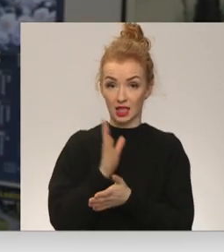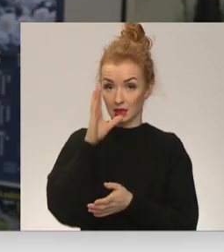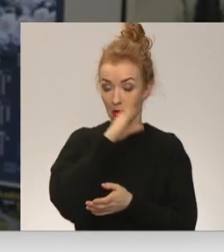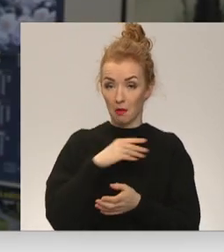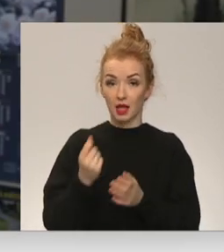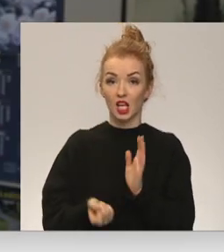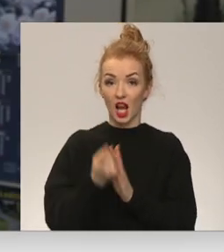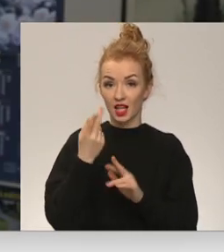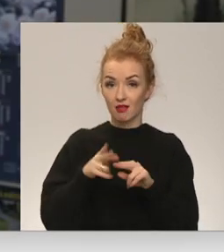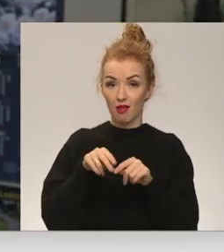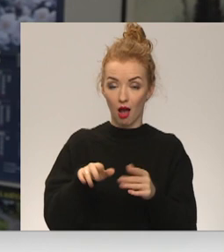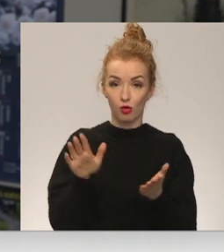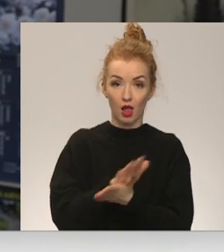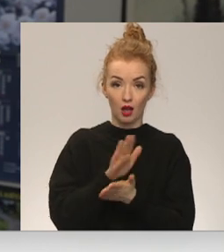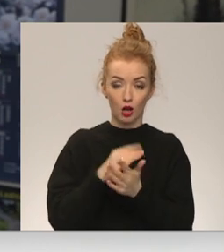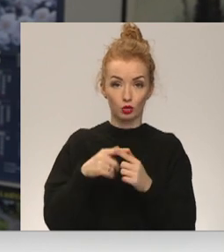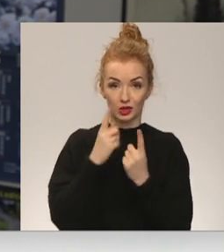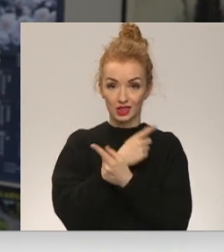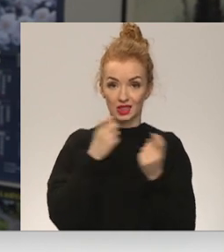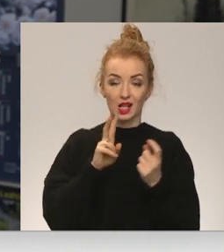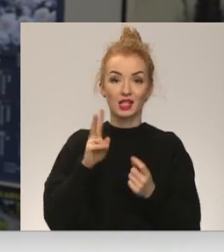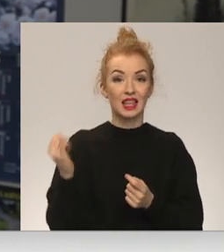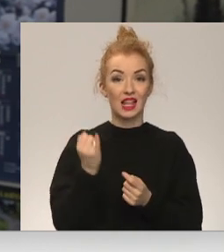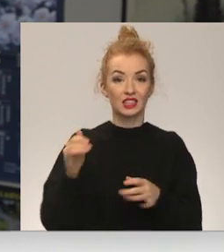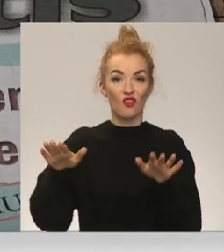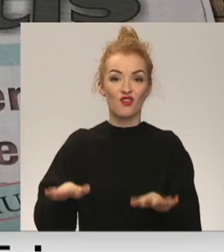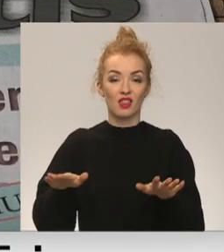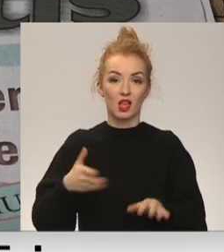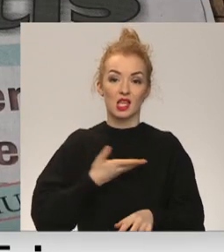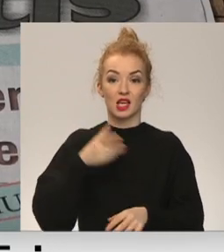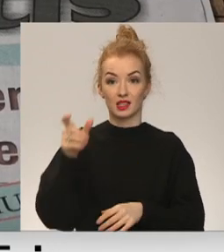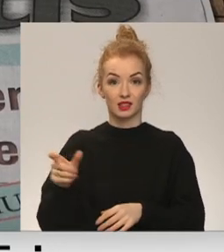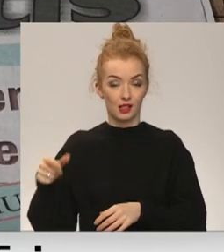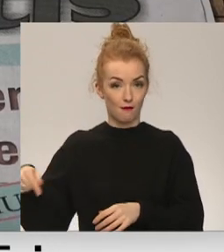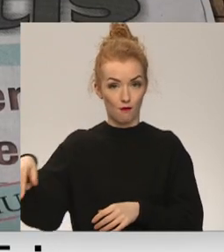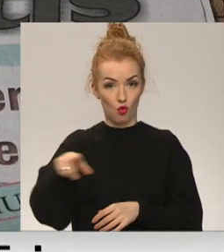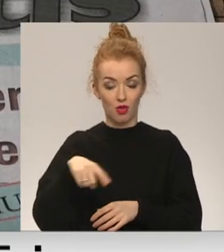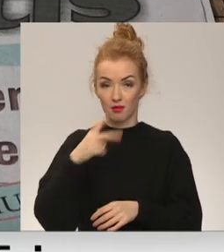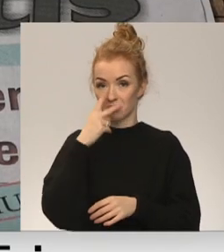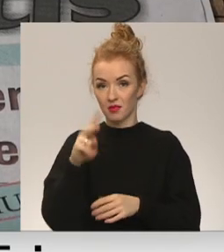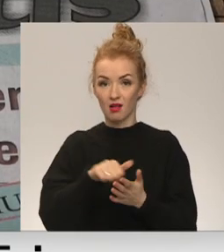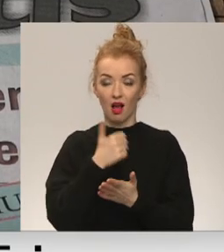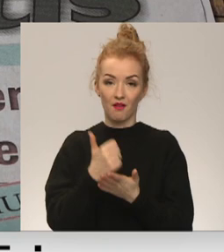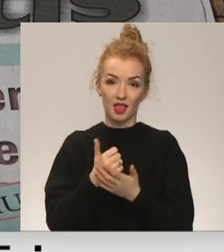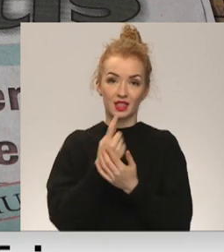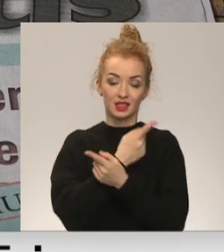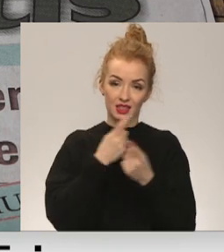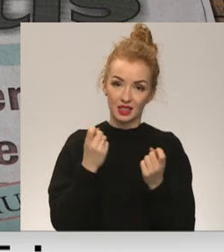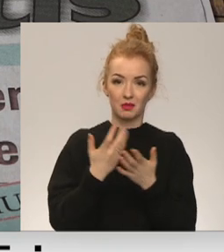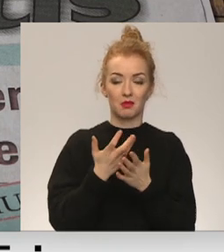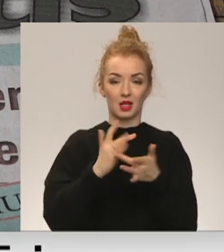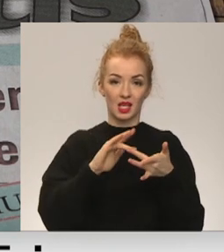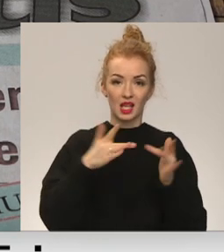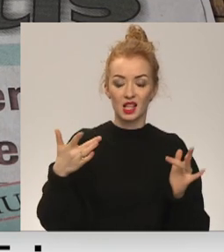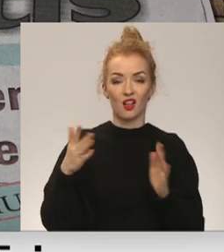tādu laikrakstu un ziņas, kas interesēs vietējus iedzīvotājus, skatoties galvenās ziņas, gan taipašā internetā, gan taipašā